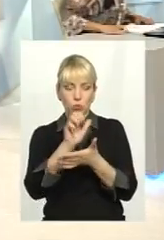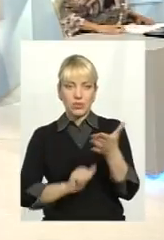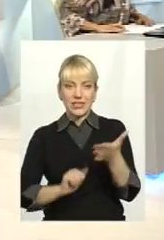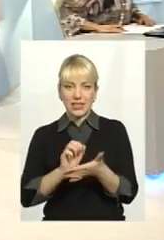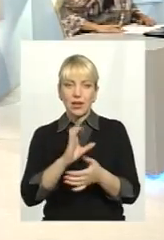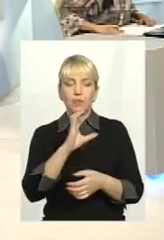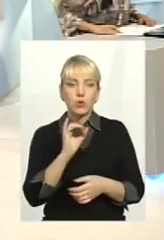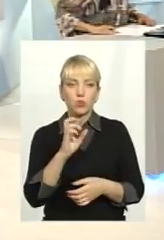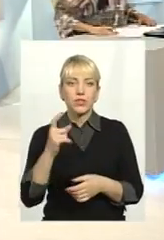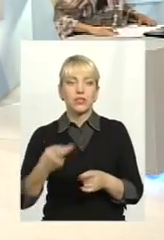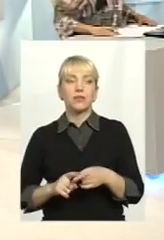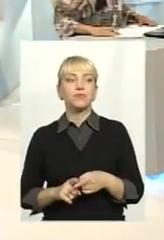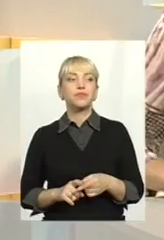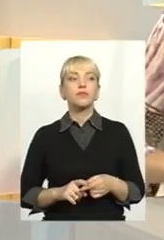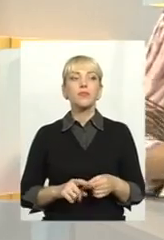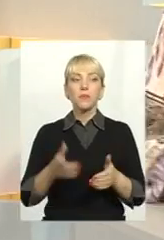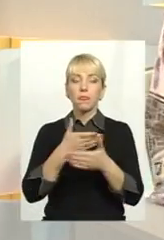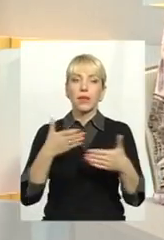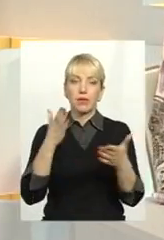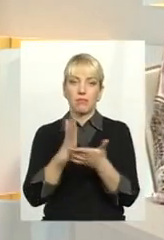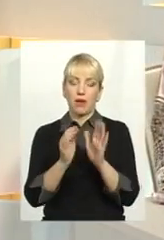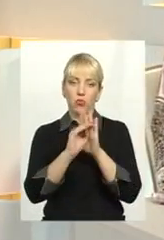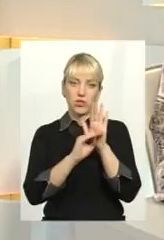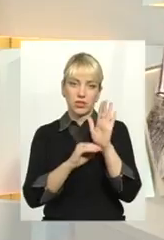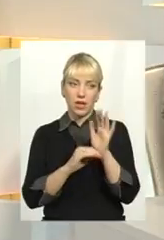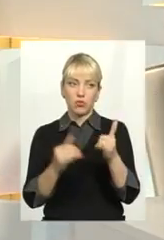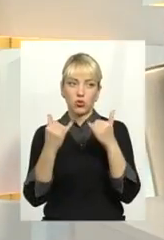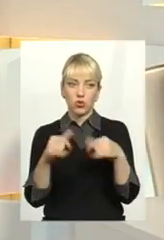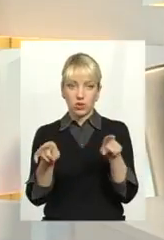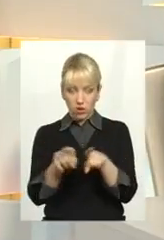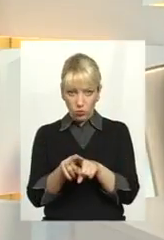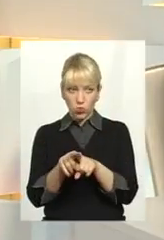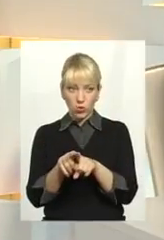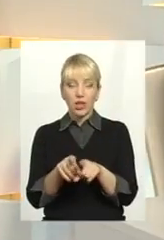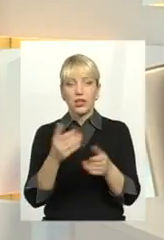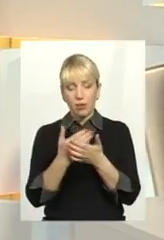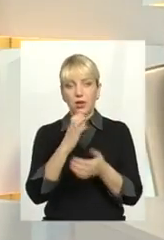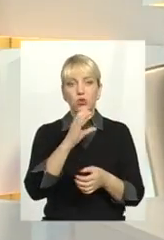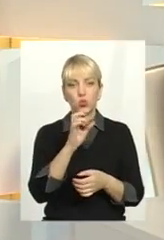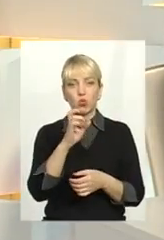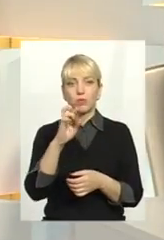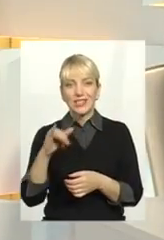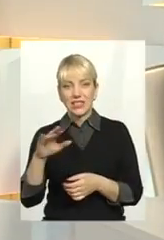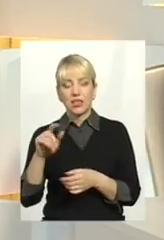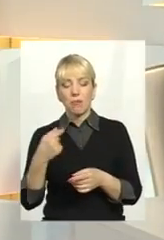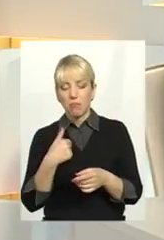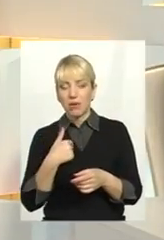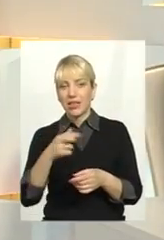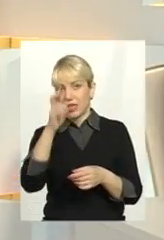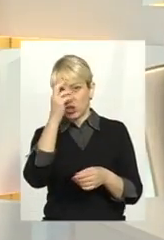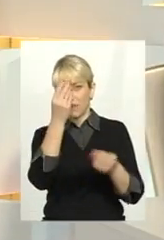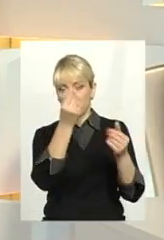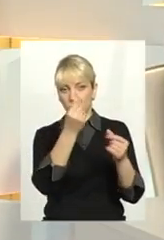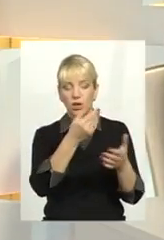монетизація пільга. По суті, ми маємо систему на сьогодні таку, те саме субсидіювання, ми перекачуємо державний